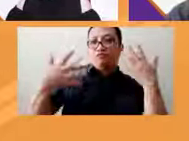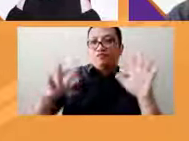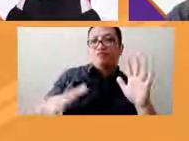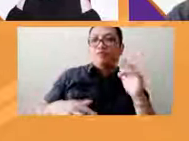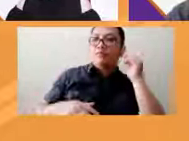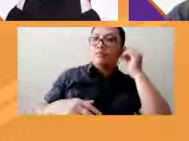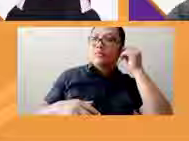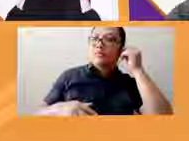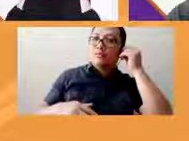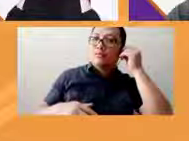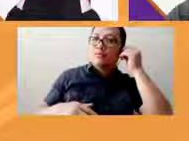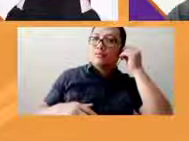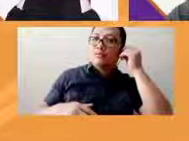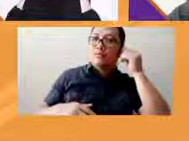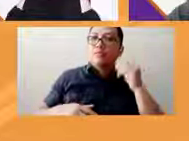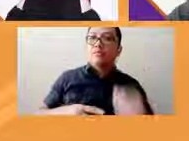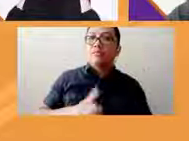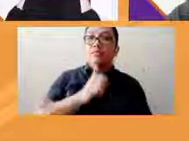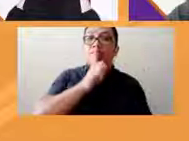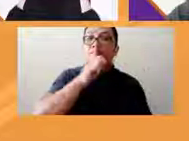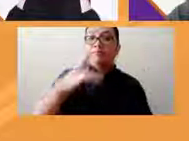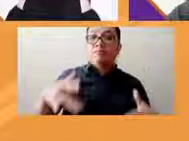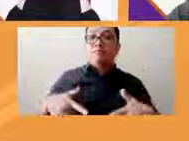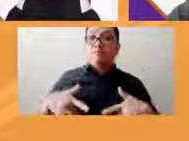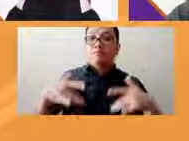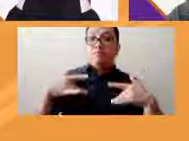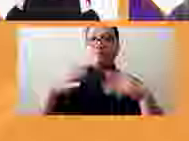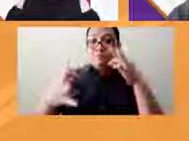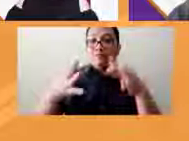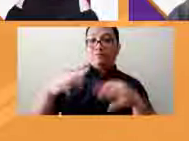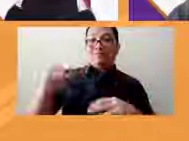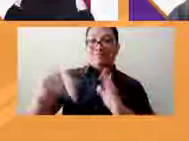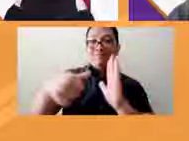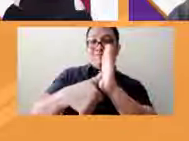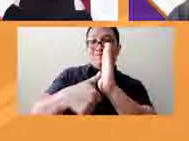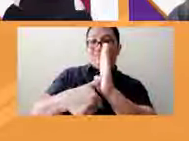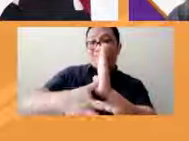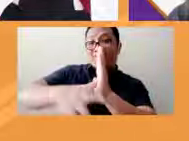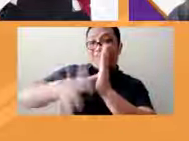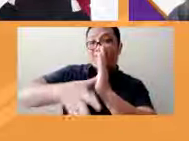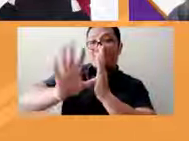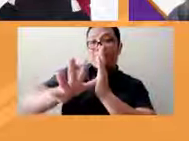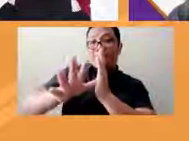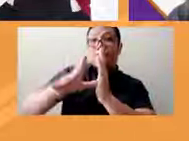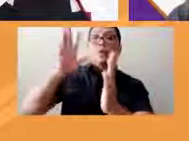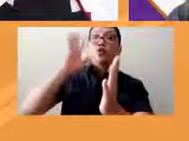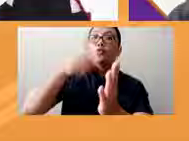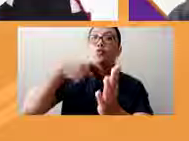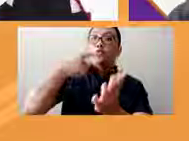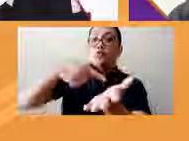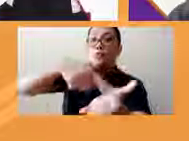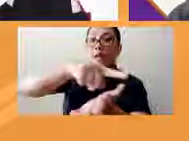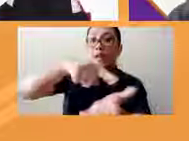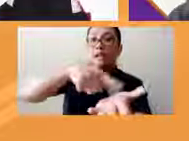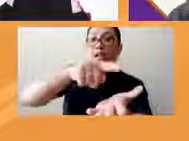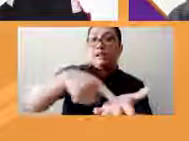sa totoong buhay, kung yung omelik ang nagbabahid sa caterer at